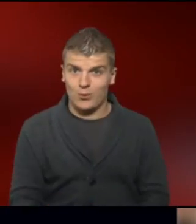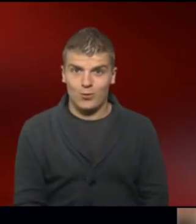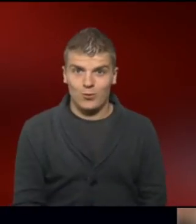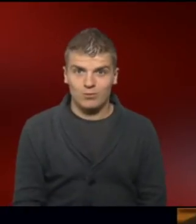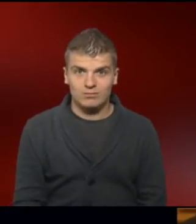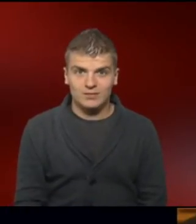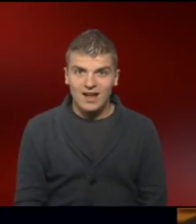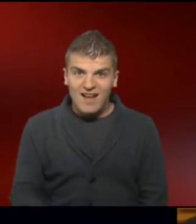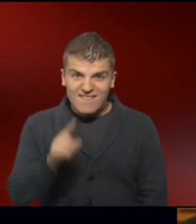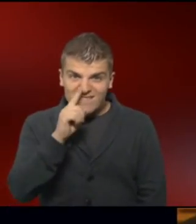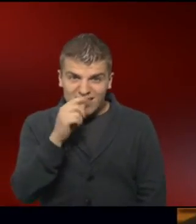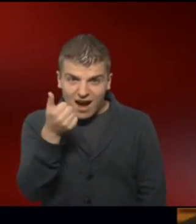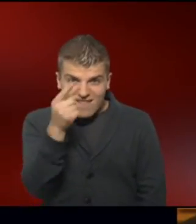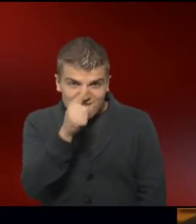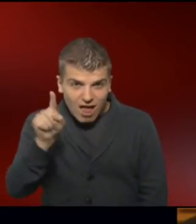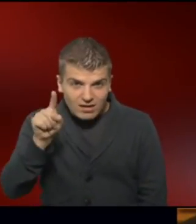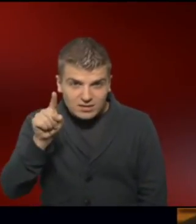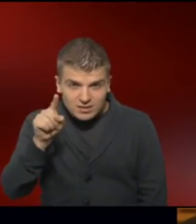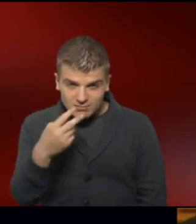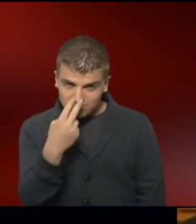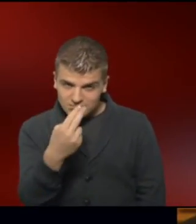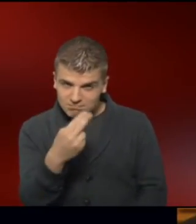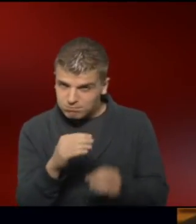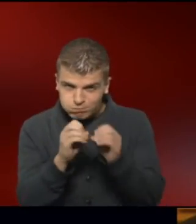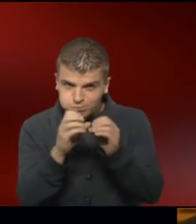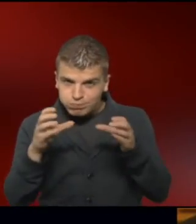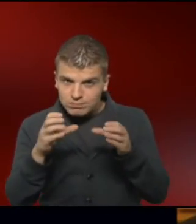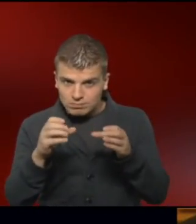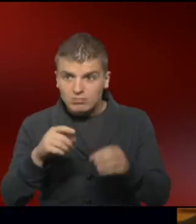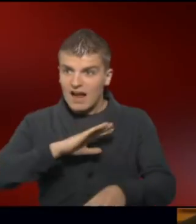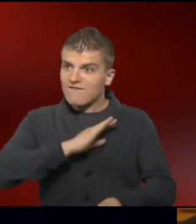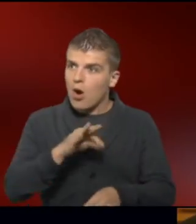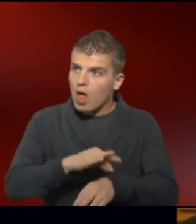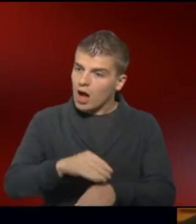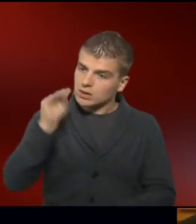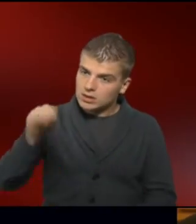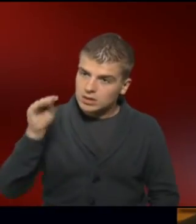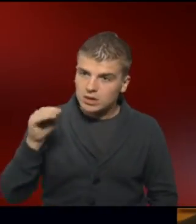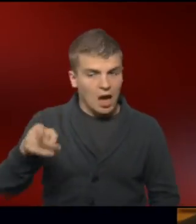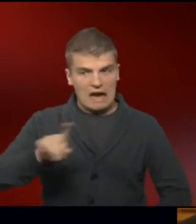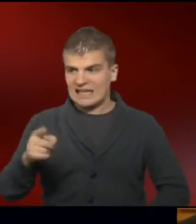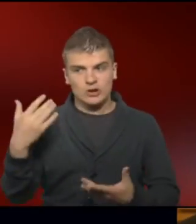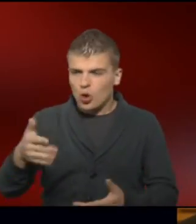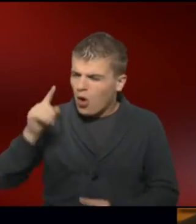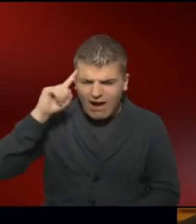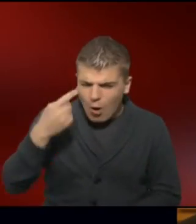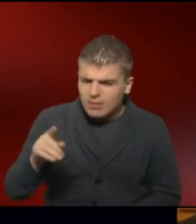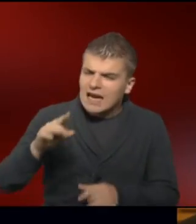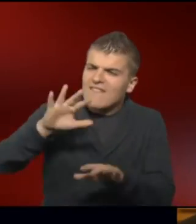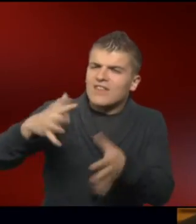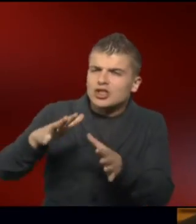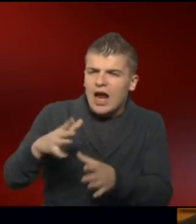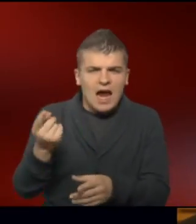Wenn eine Nackenfalte auffällig dick ist, dann kann der Frauenarzt hundertmal sagen, dass es immer noch eher unwahrscheinlich ist, dass das Kind eine